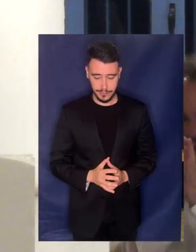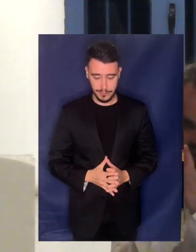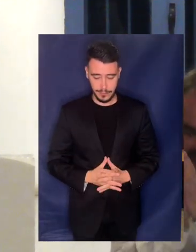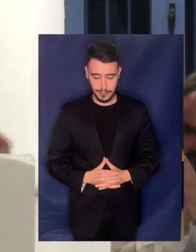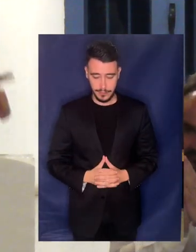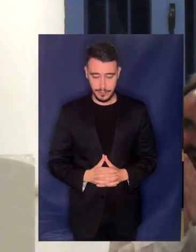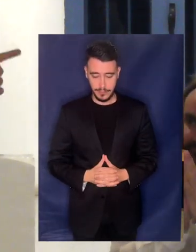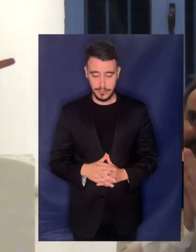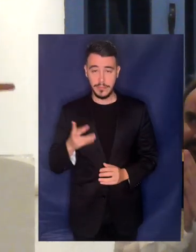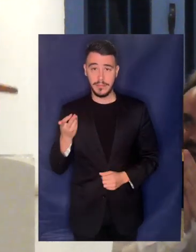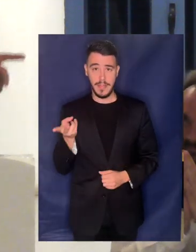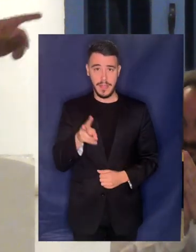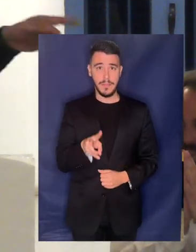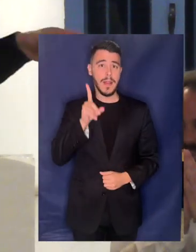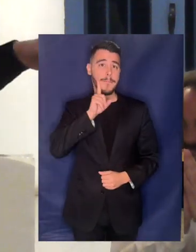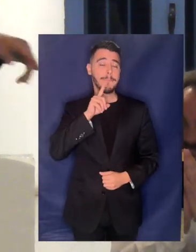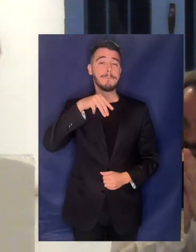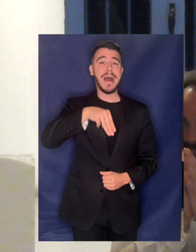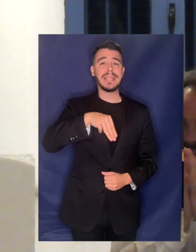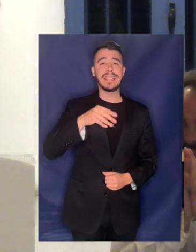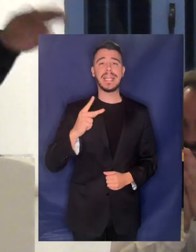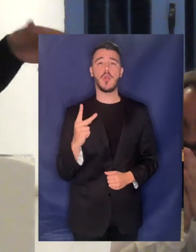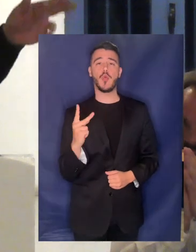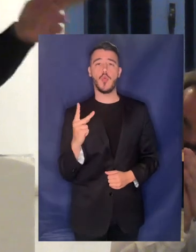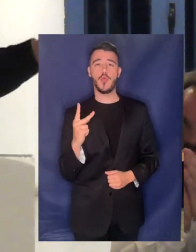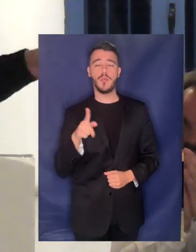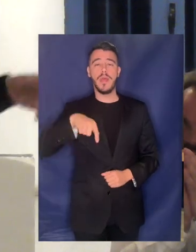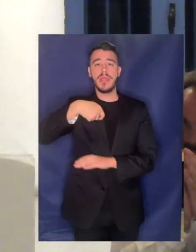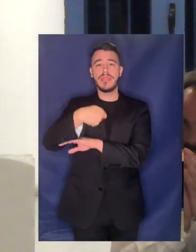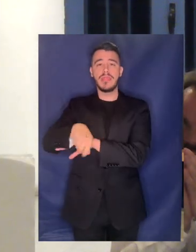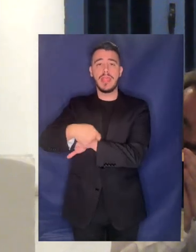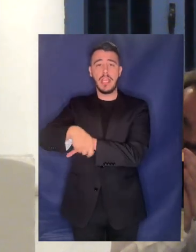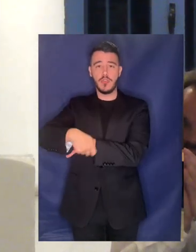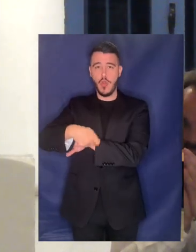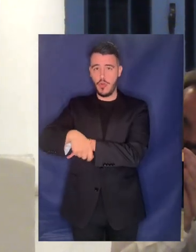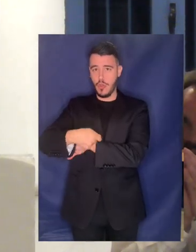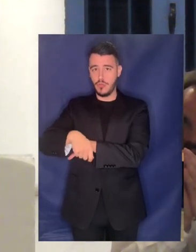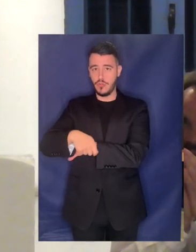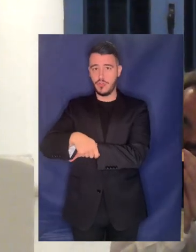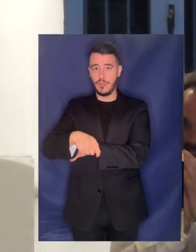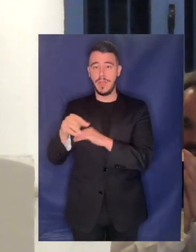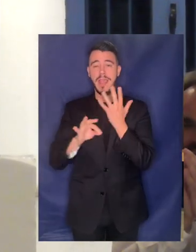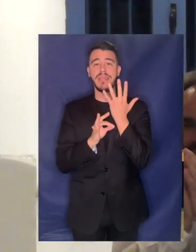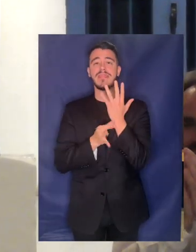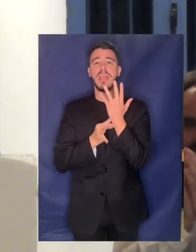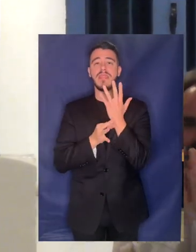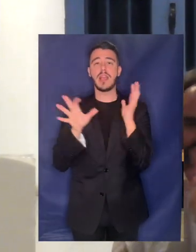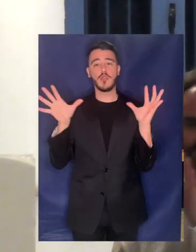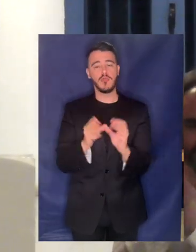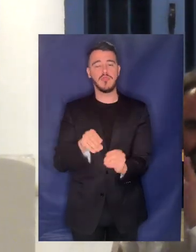Η Ματίνα Ιππούλου είναι δικηγόρος και διδάκτορ νομικής